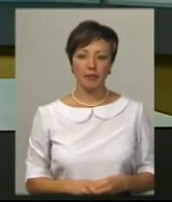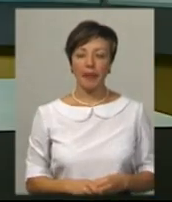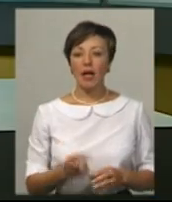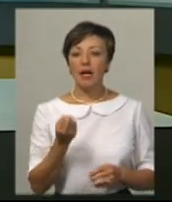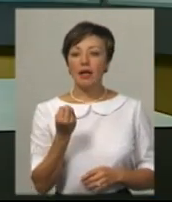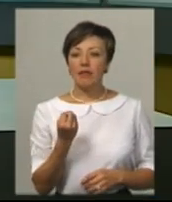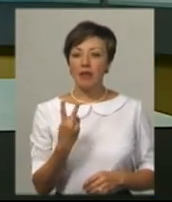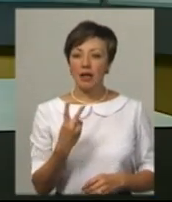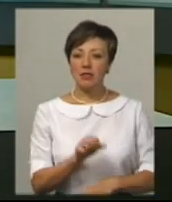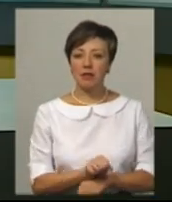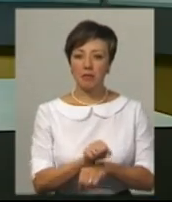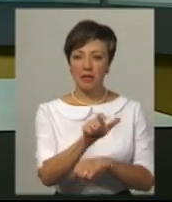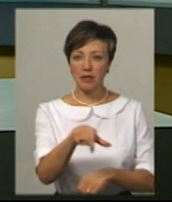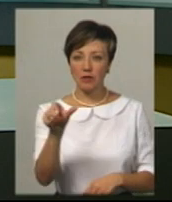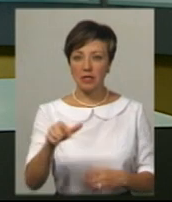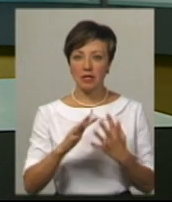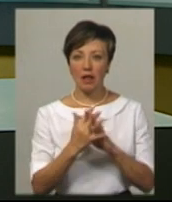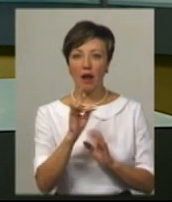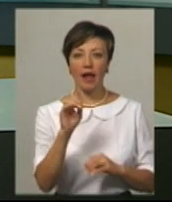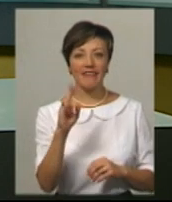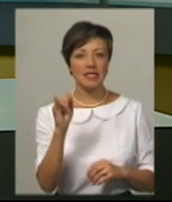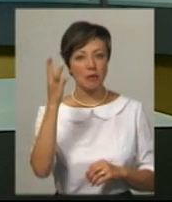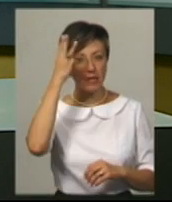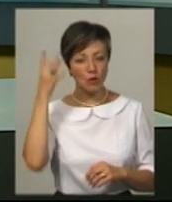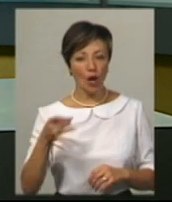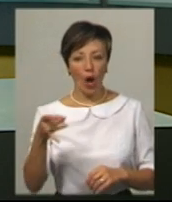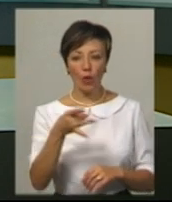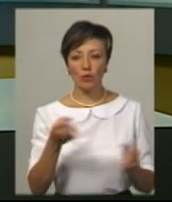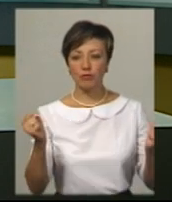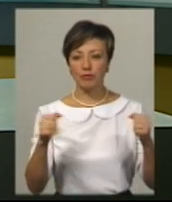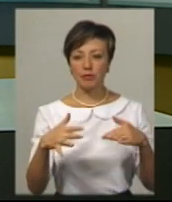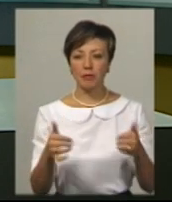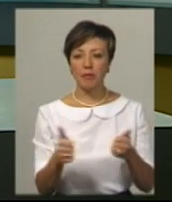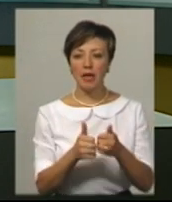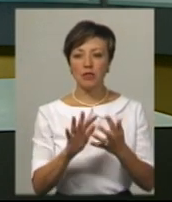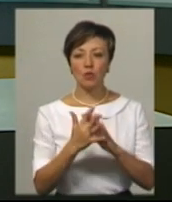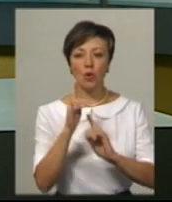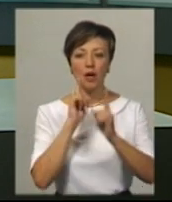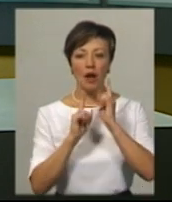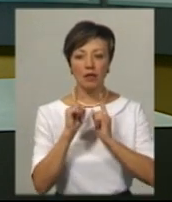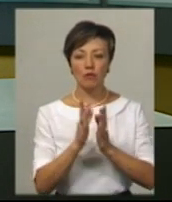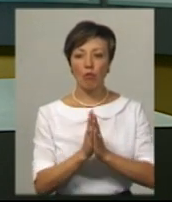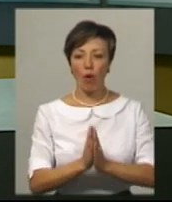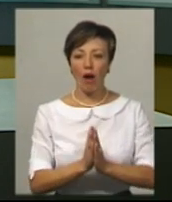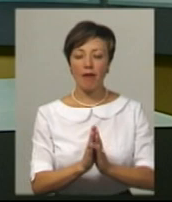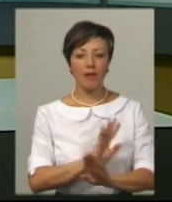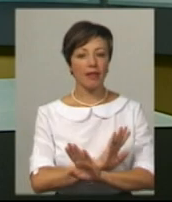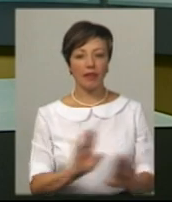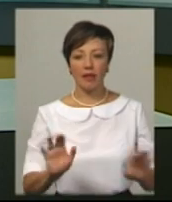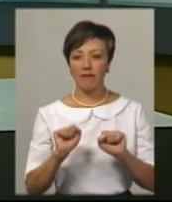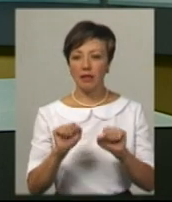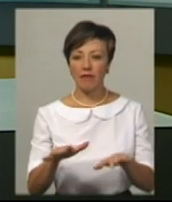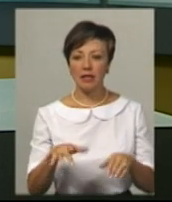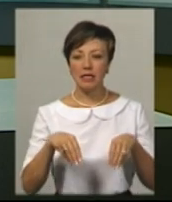12 мітингувальників села Райківці Хмельницького району зібрались сьогодні під Гвардійською сільською радою з проханням не віддавати землю